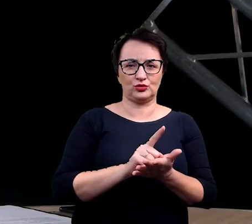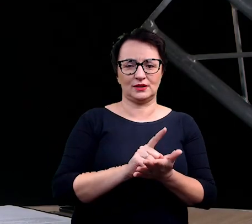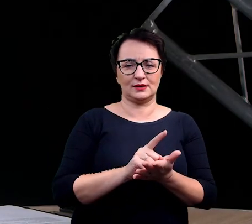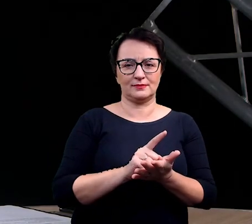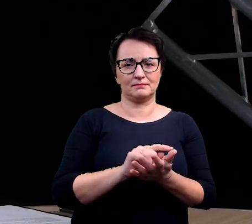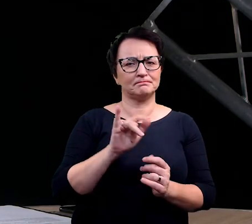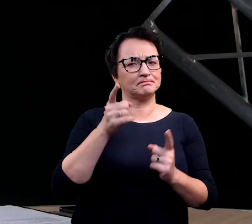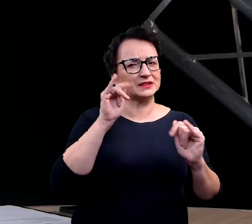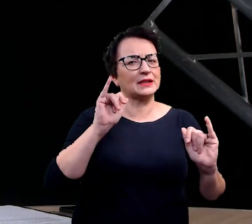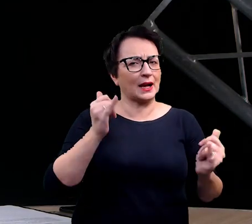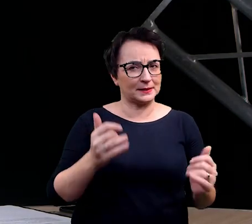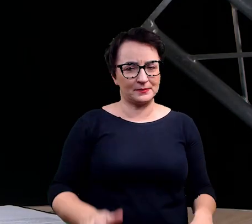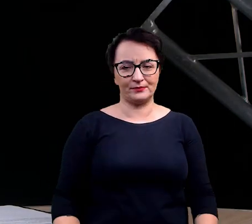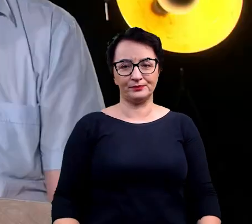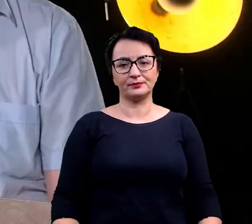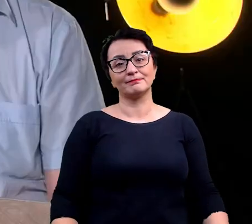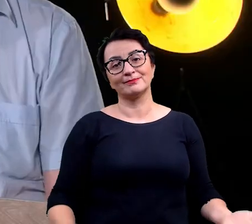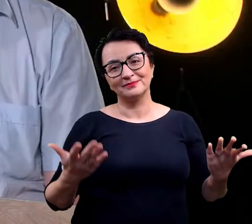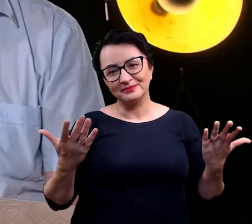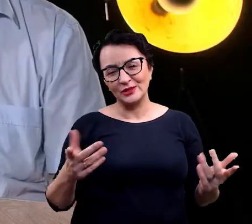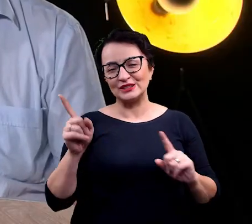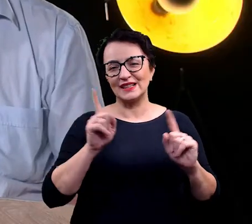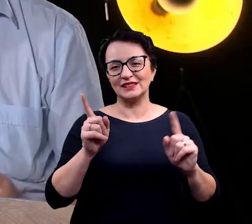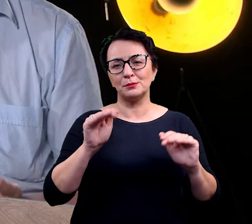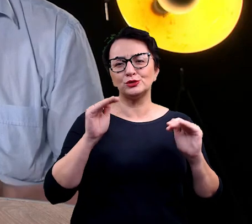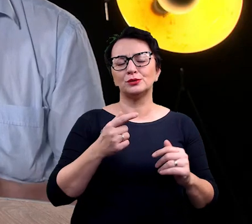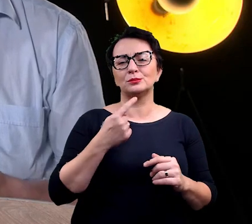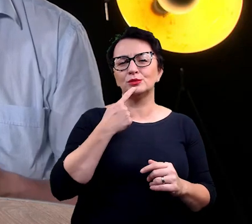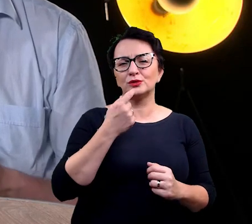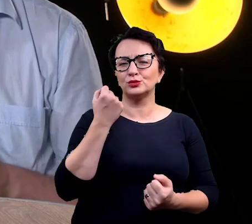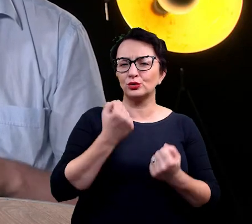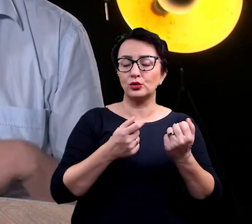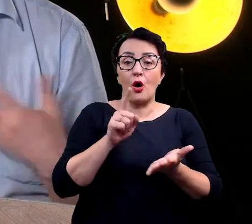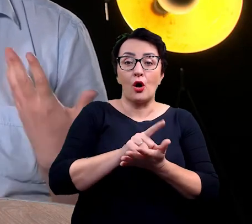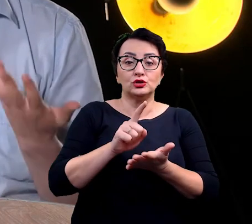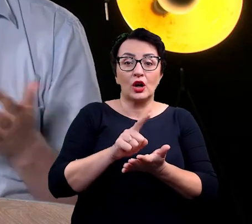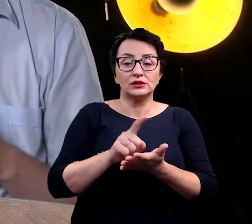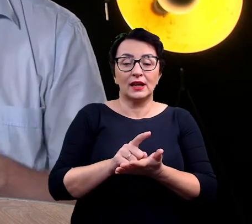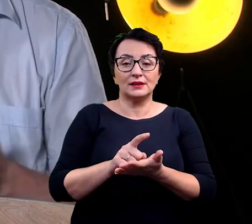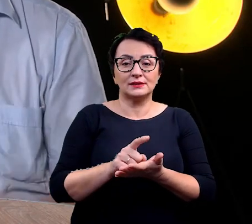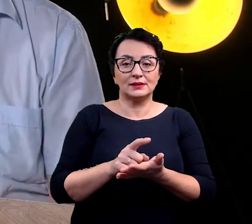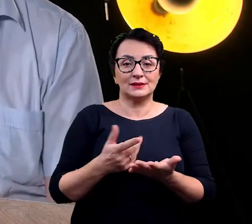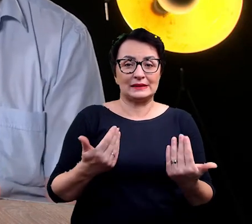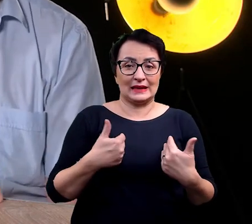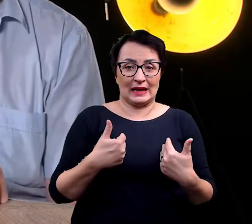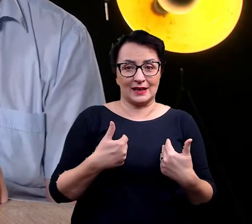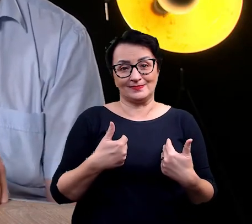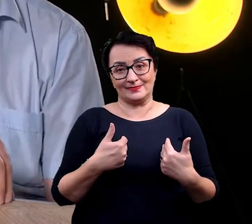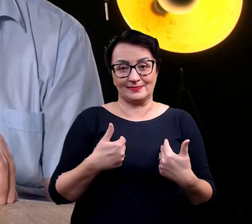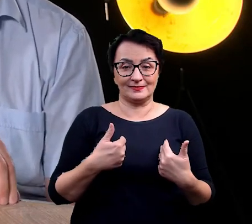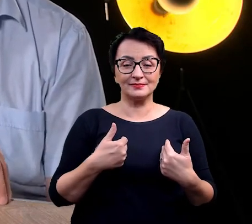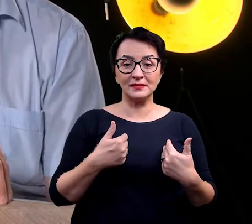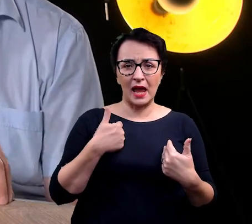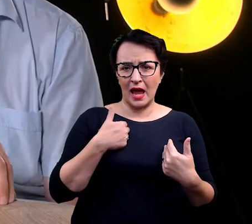Jak uważasz? To znaczy, może trudno mówić o jakichś osiągnięciach takich, nie jest może, no nie wiem, ja nigdy tego